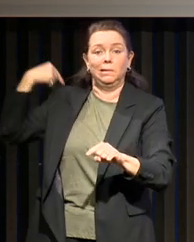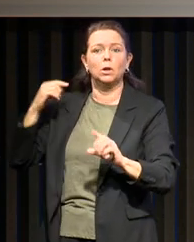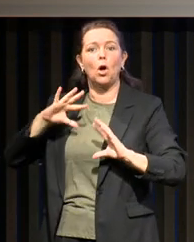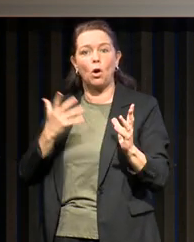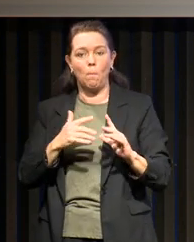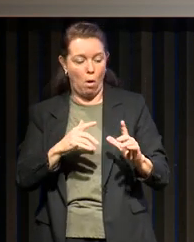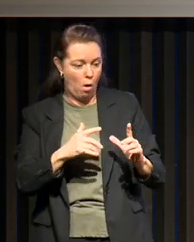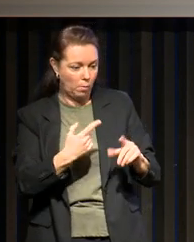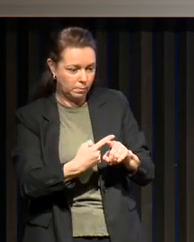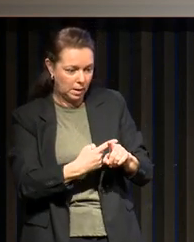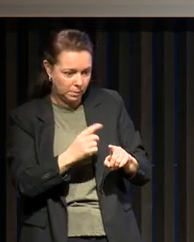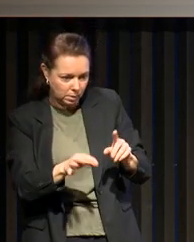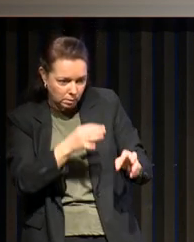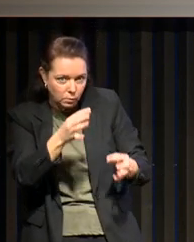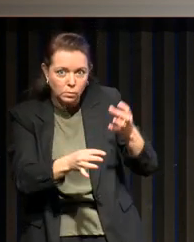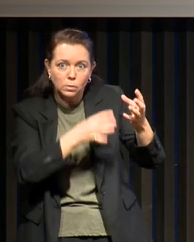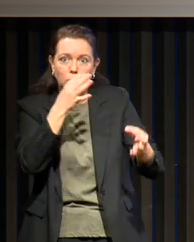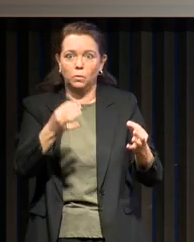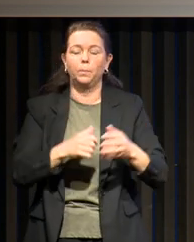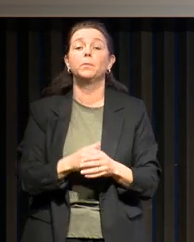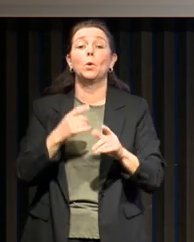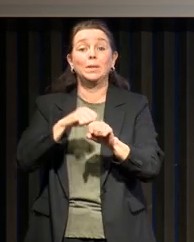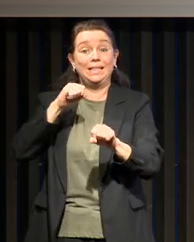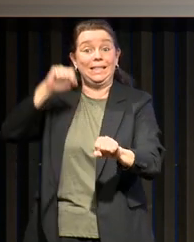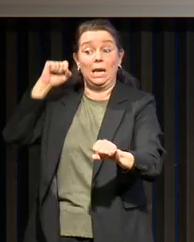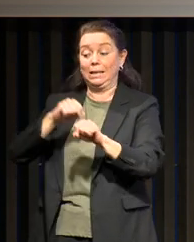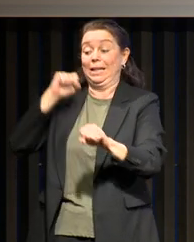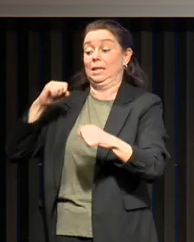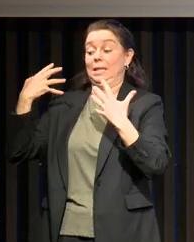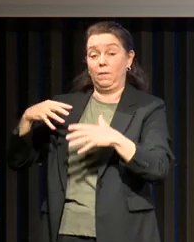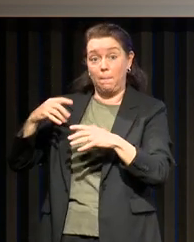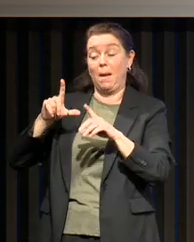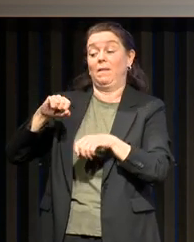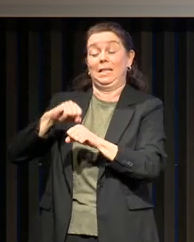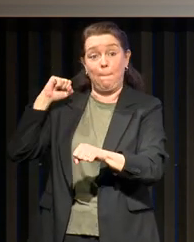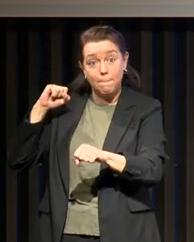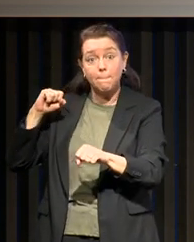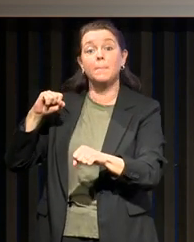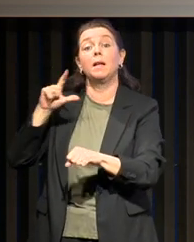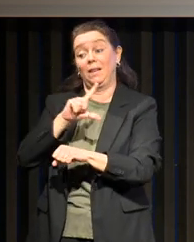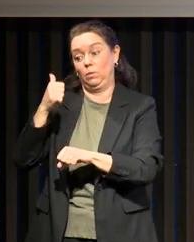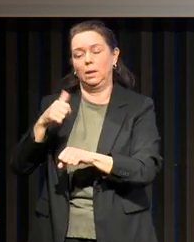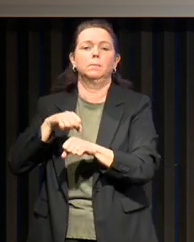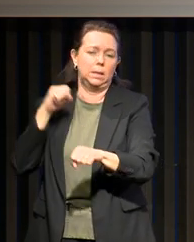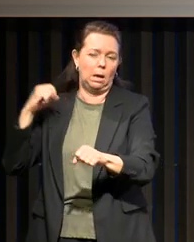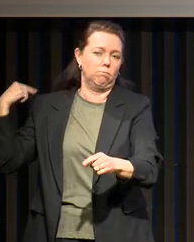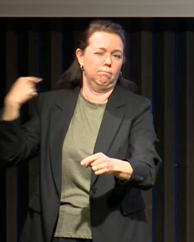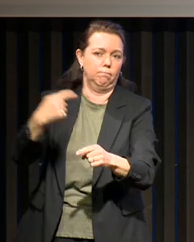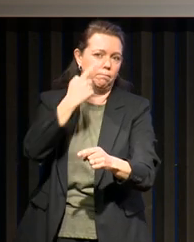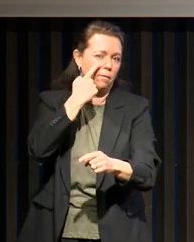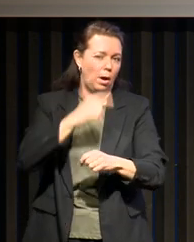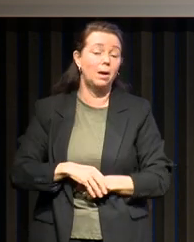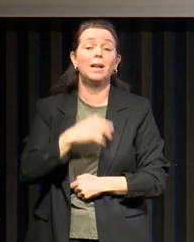syndrome d'apnée obstructive du sommeil dans un voyage dans les siècles du 19e, 20e jusqu'au 21e siècle. Autour de